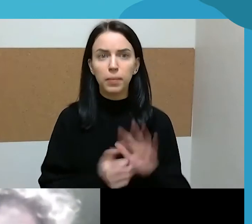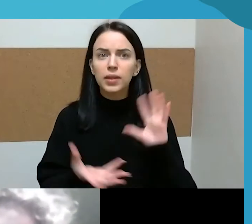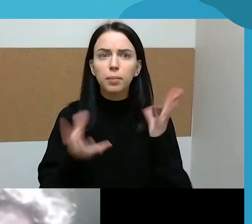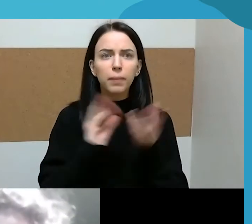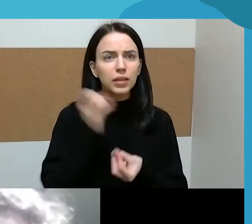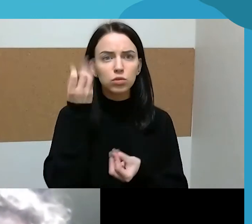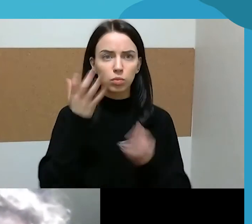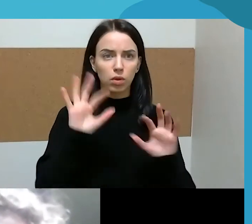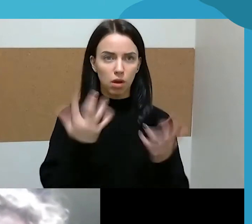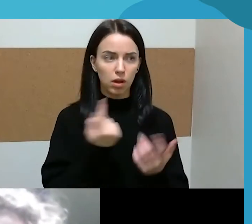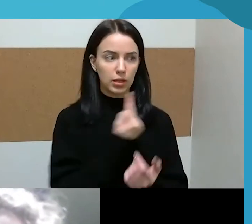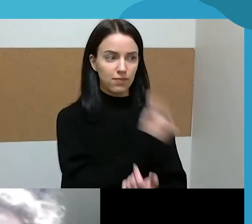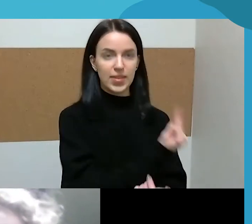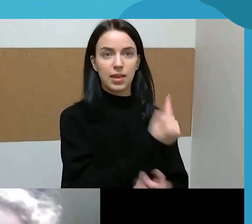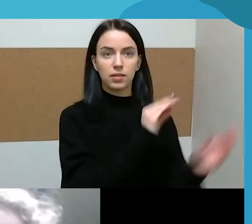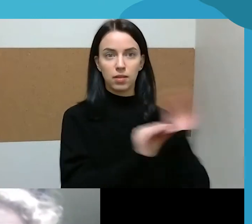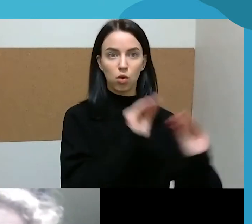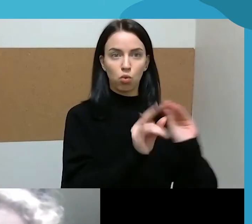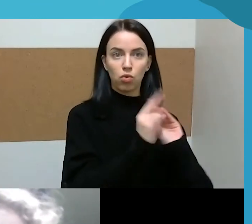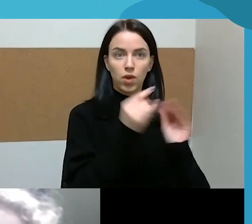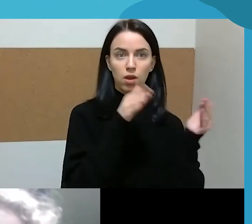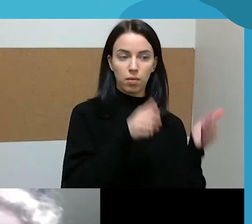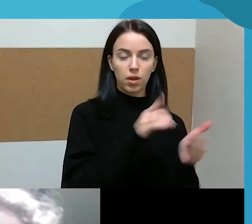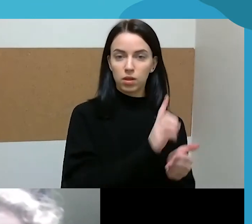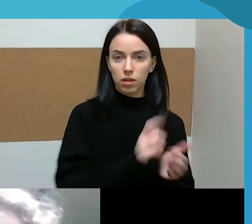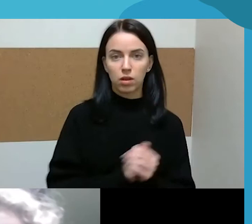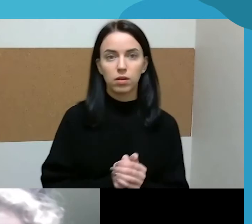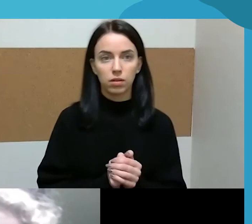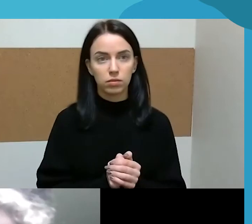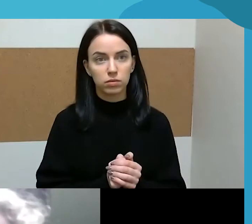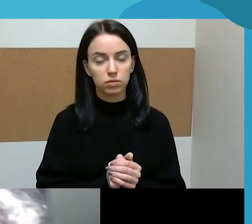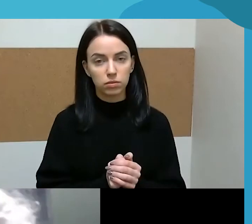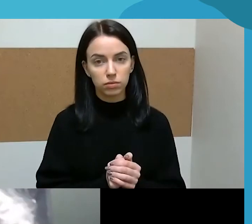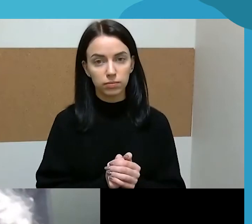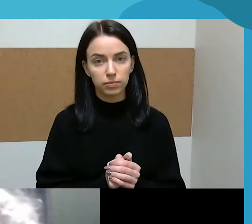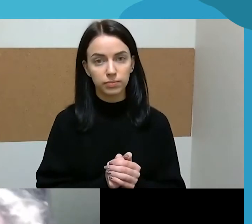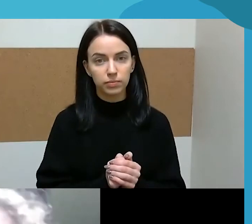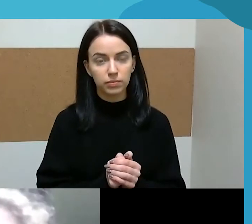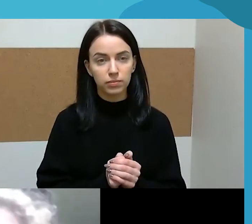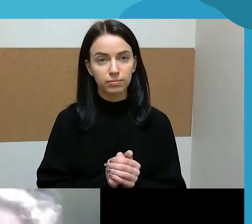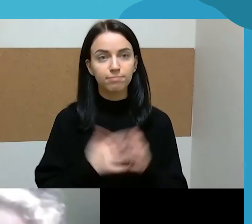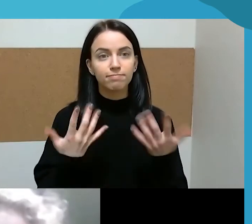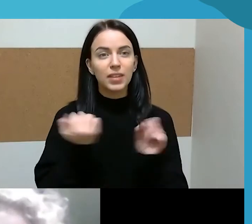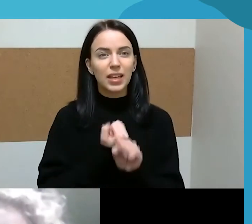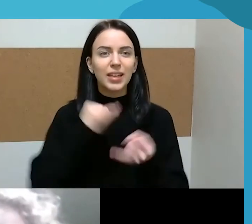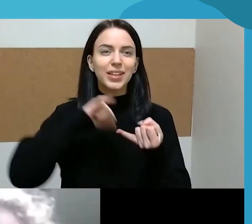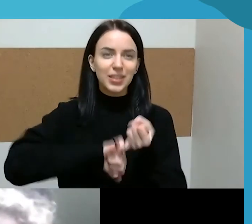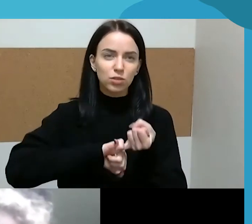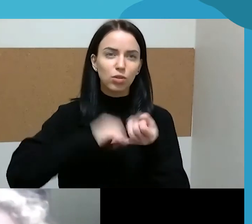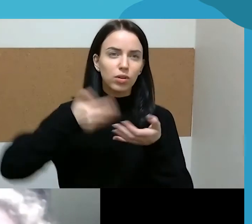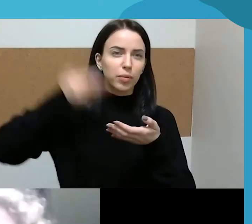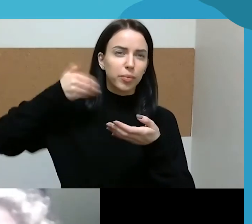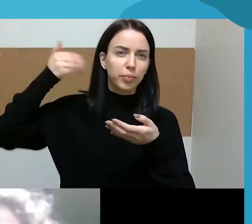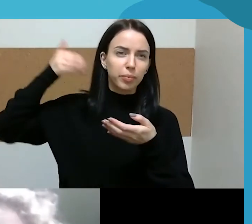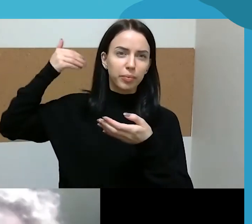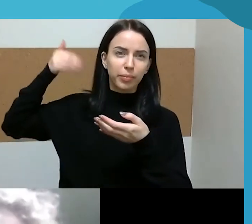saubingą. Mes čia turėtume tada labai jau toliau į istoriją nusikelti ir čia jau būtų